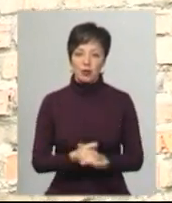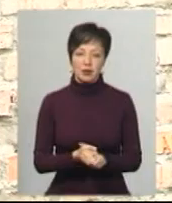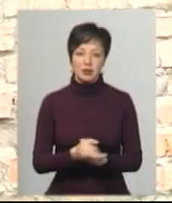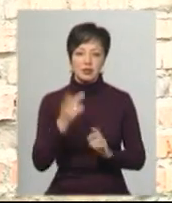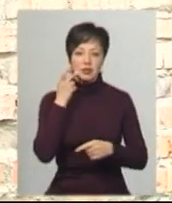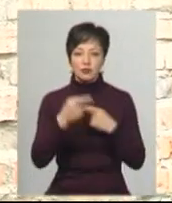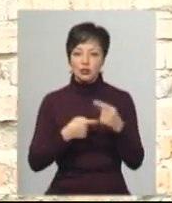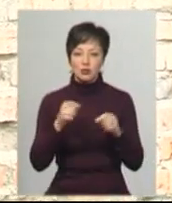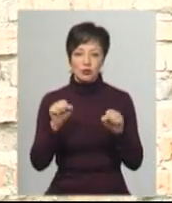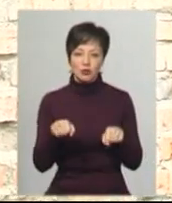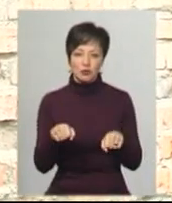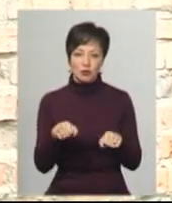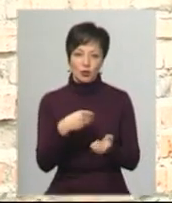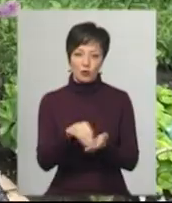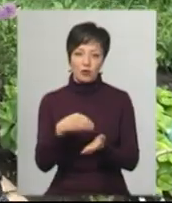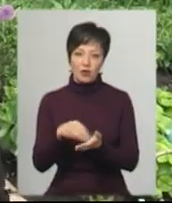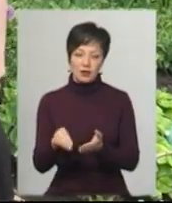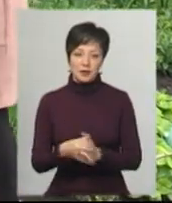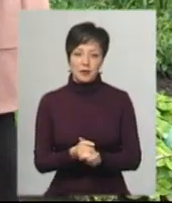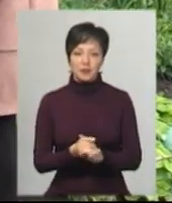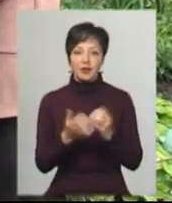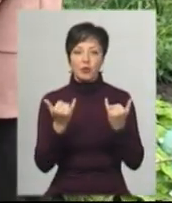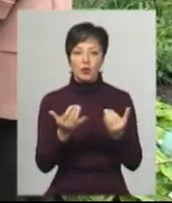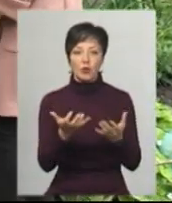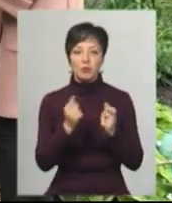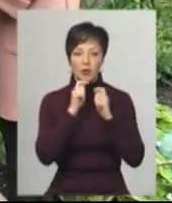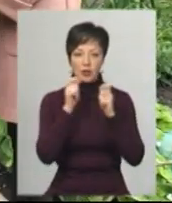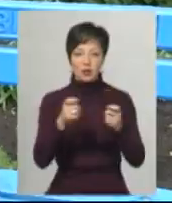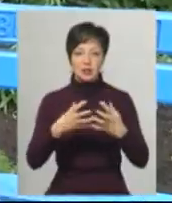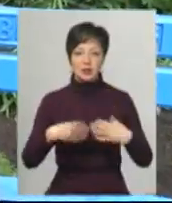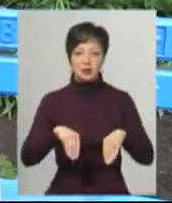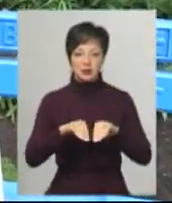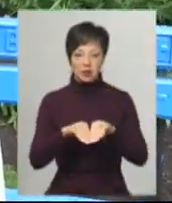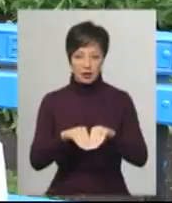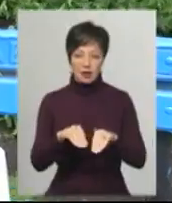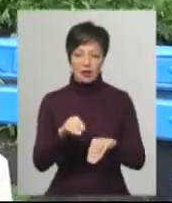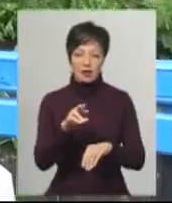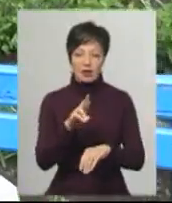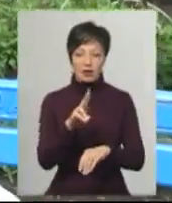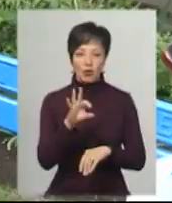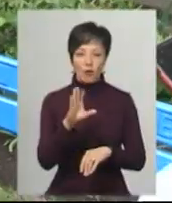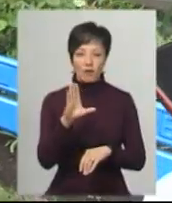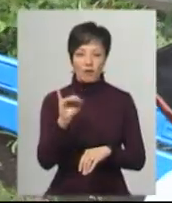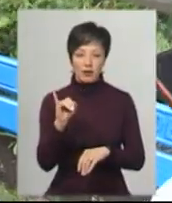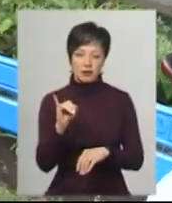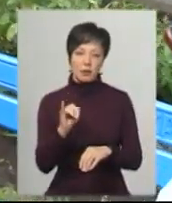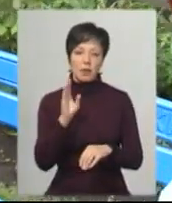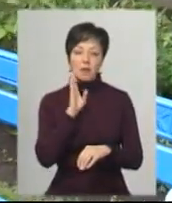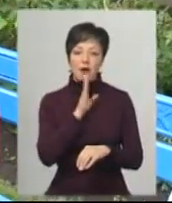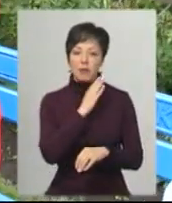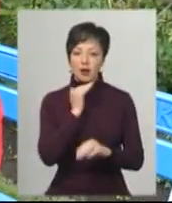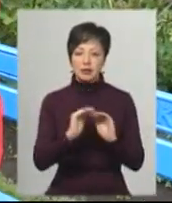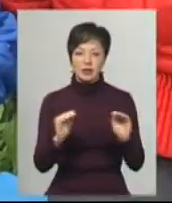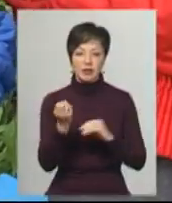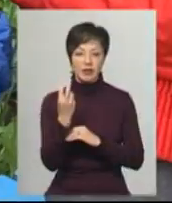бо не завжди ми можемо купувати». Сьогодні отримала подарунки і сім'я Янкових. Багатодідна мати Тетяна розповідає найстаршій